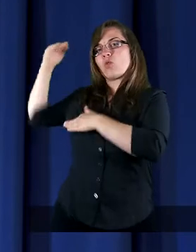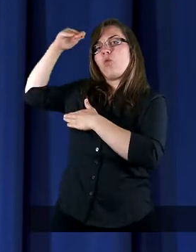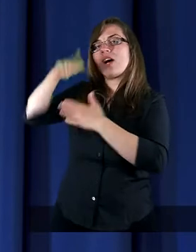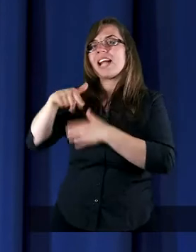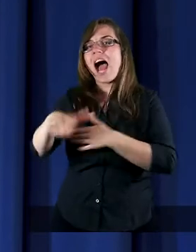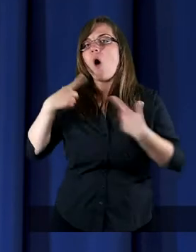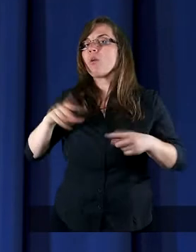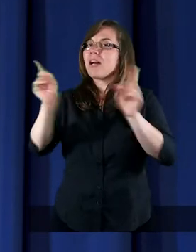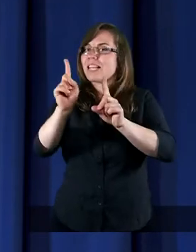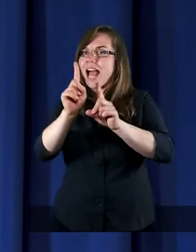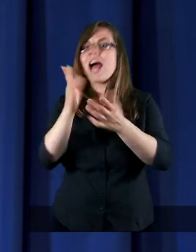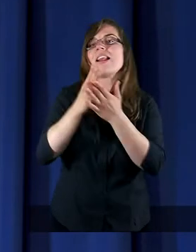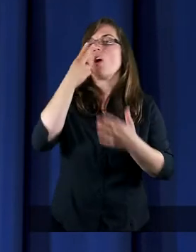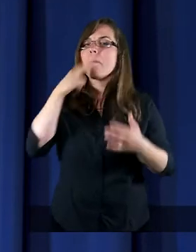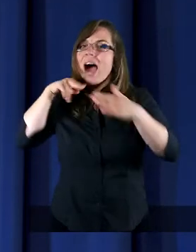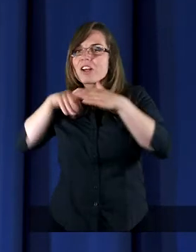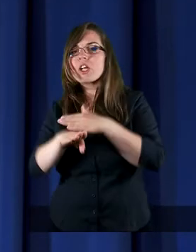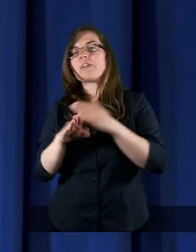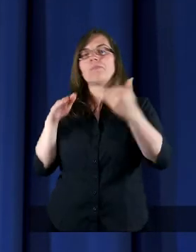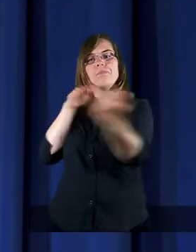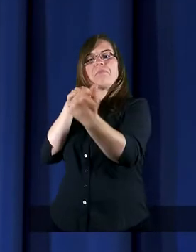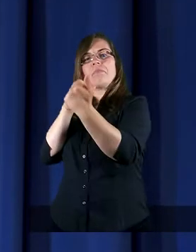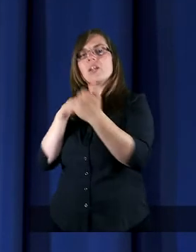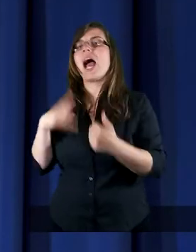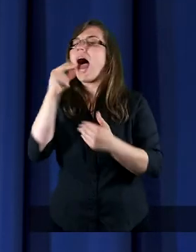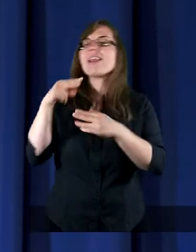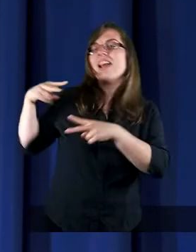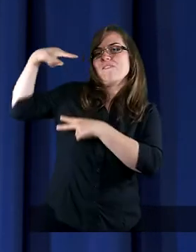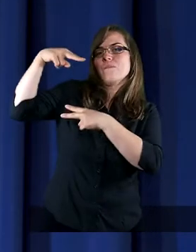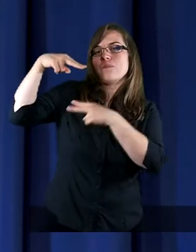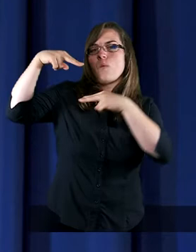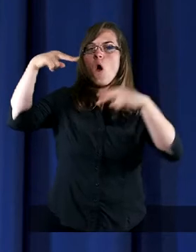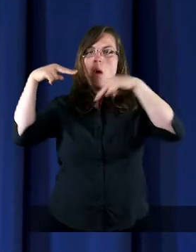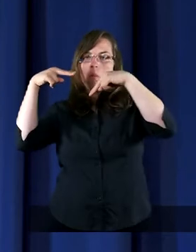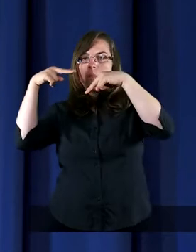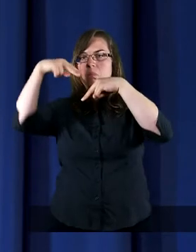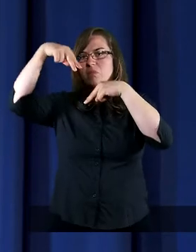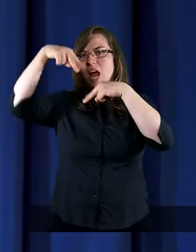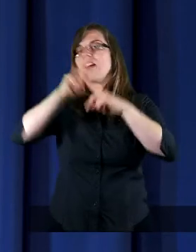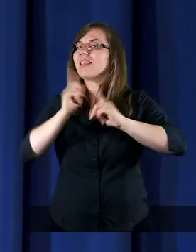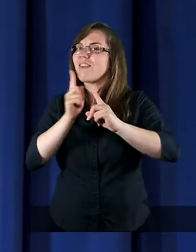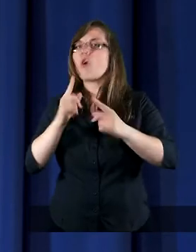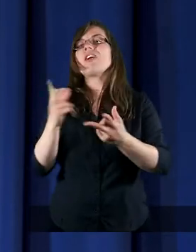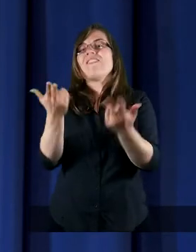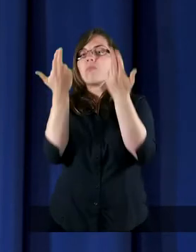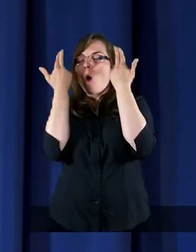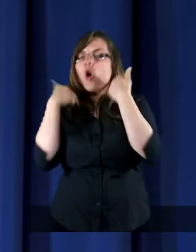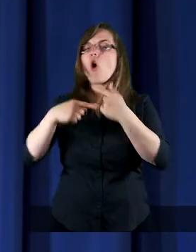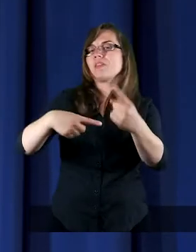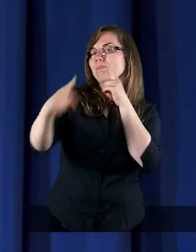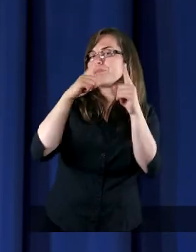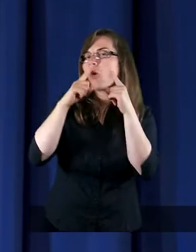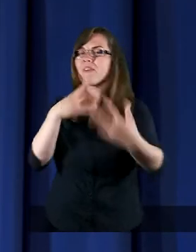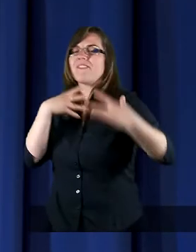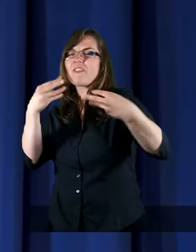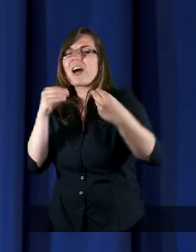dlatego, że kiedyś nas krzywdził. Abyśmy w pokorze z Nim rozmawiali. A